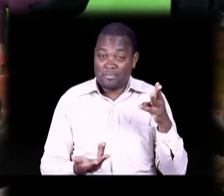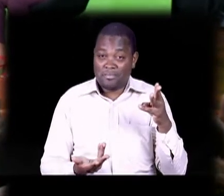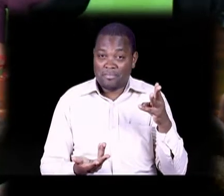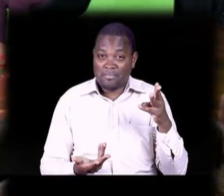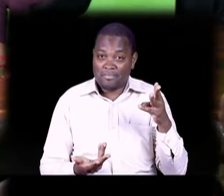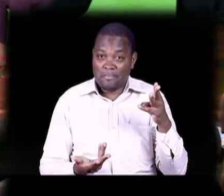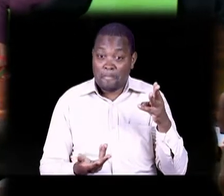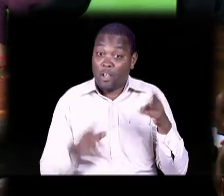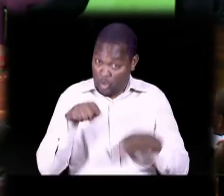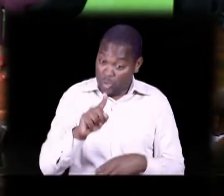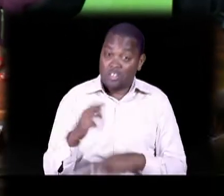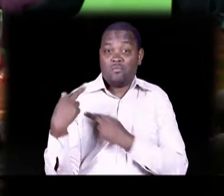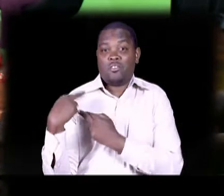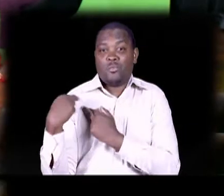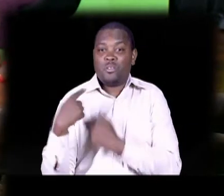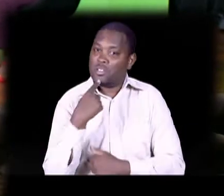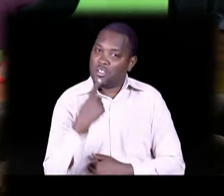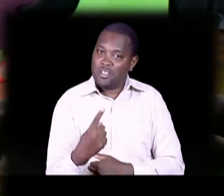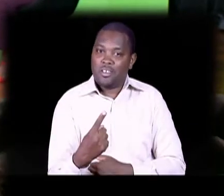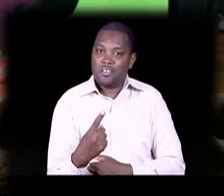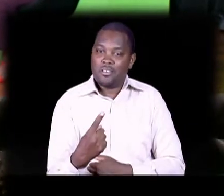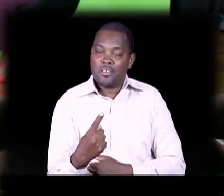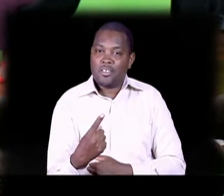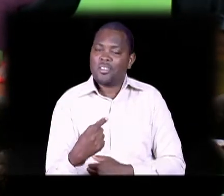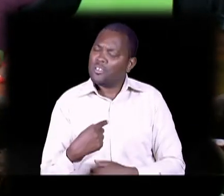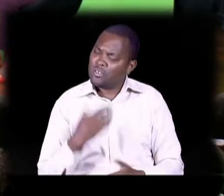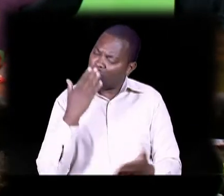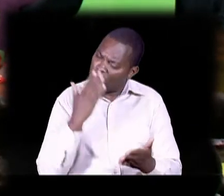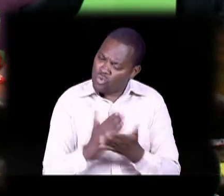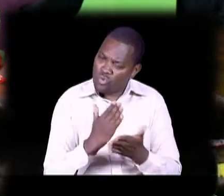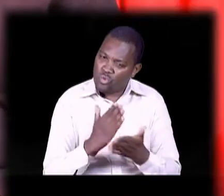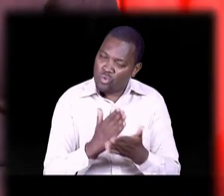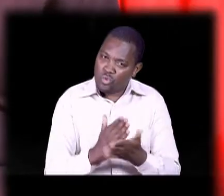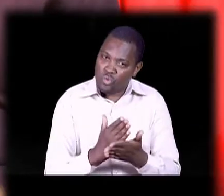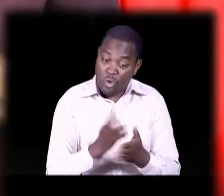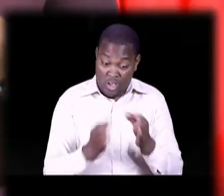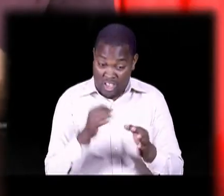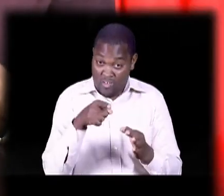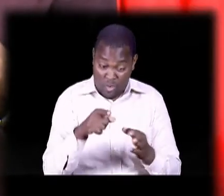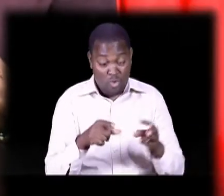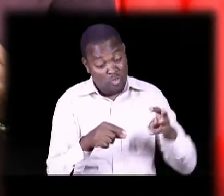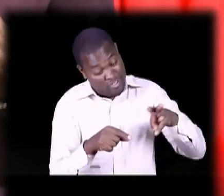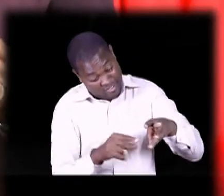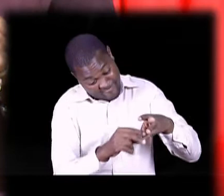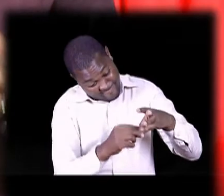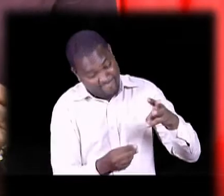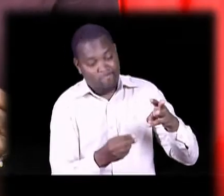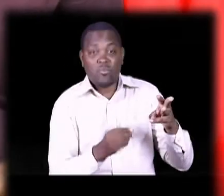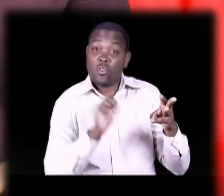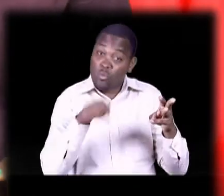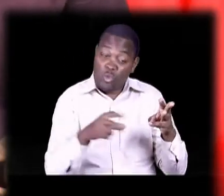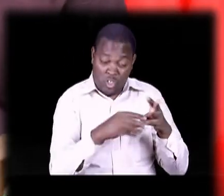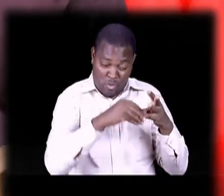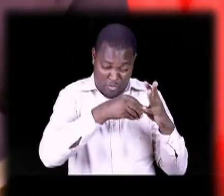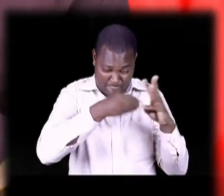Nyinyi ndiyo kusema Ukweli ni kwamba Hata ukiwa una uwezo fulani Wakueza kutuwa iyo Inki haraka